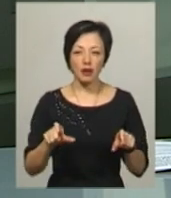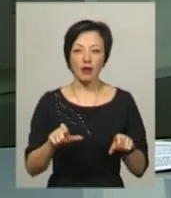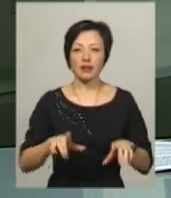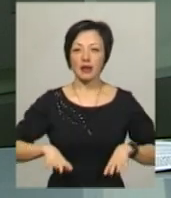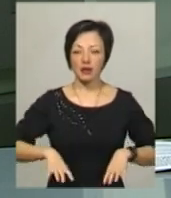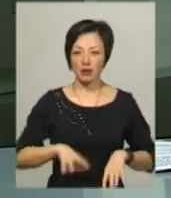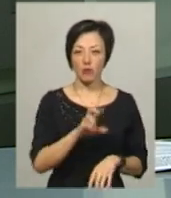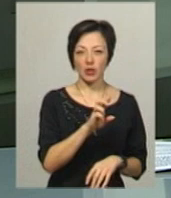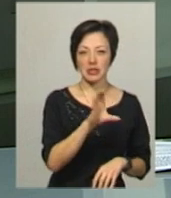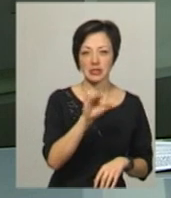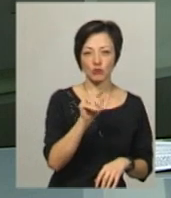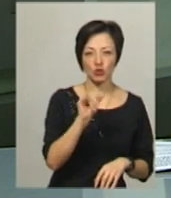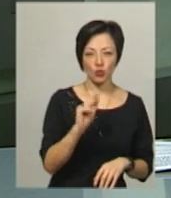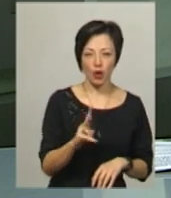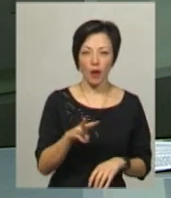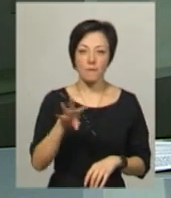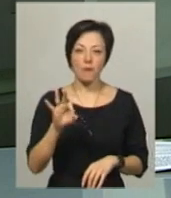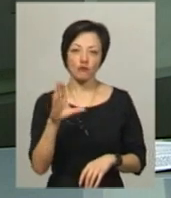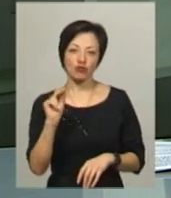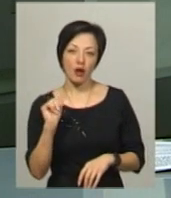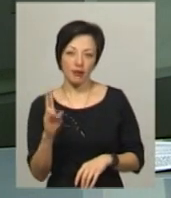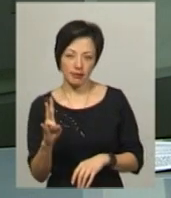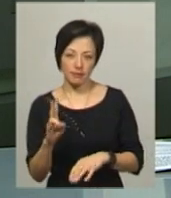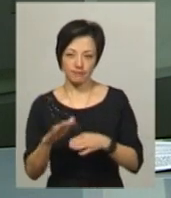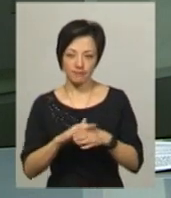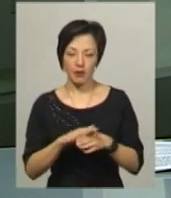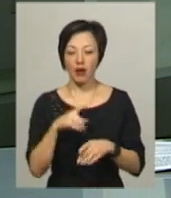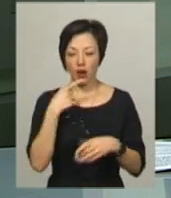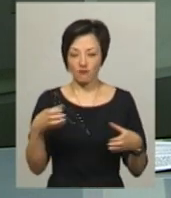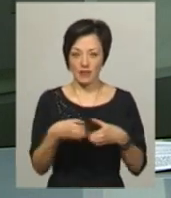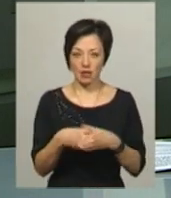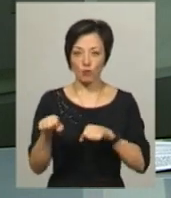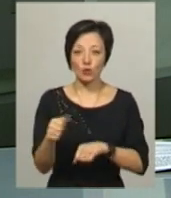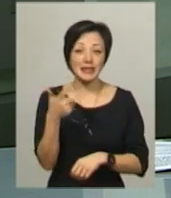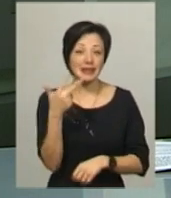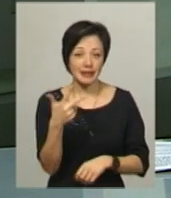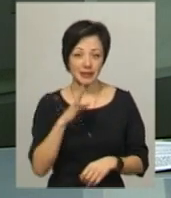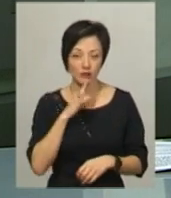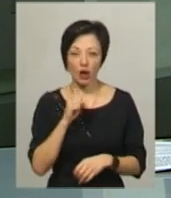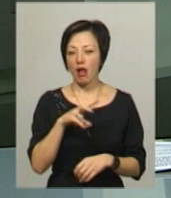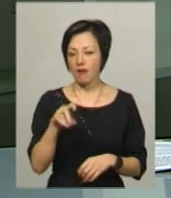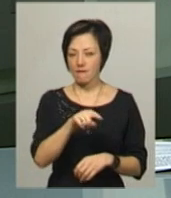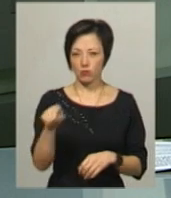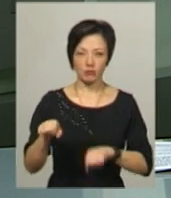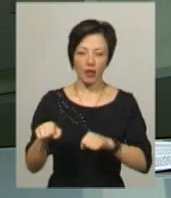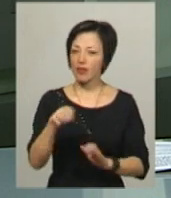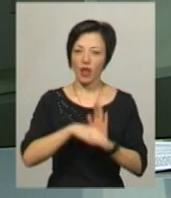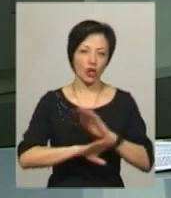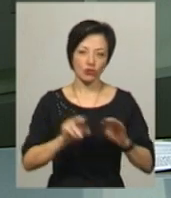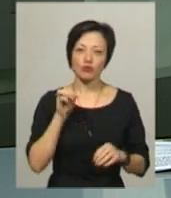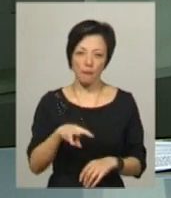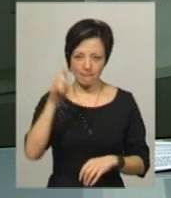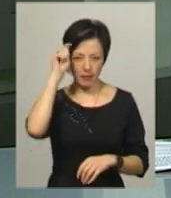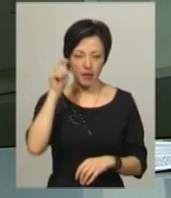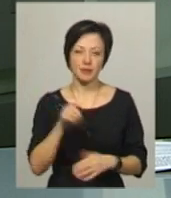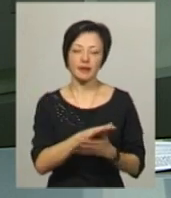тренерів Богдана Синчука та Віктора Мовчана, які кажуть, у секції боксу всього три дівчини, але вони боксують не гірше від хлопців.